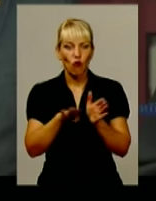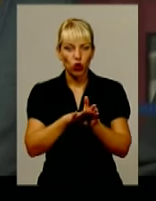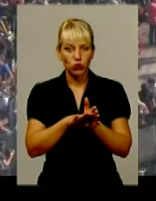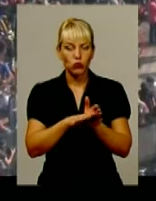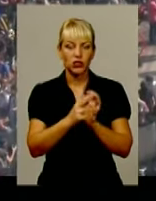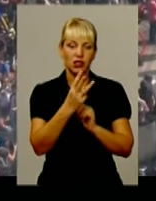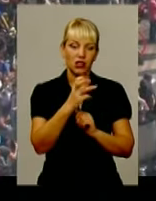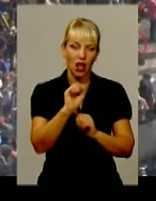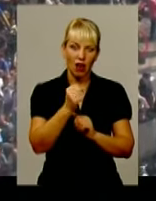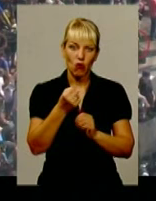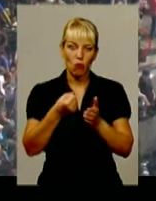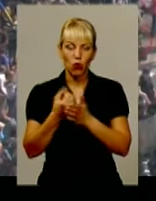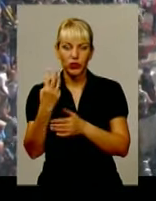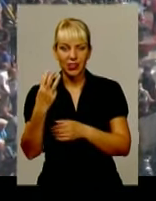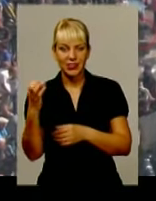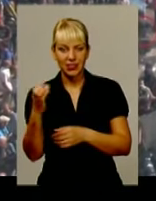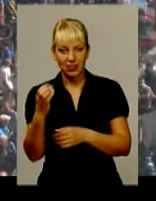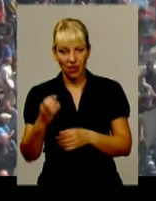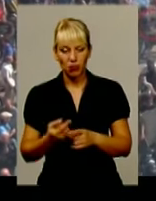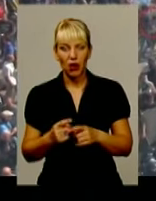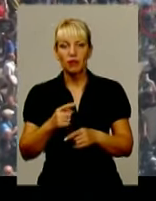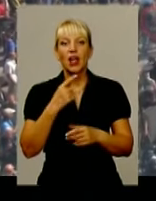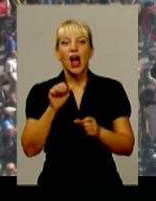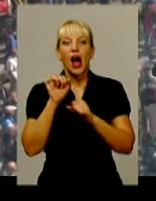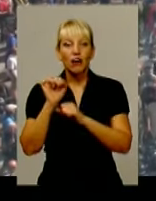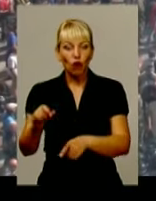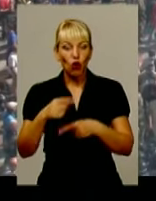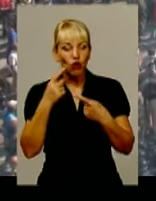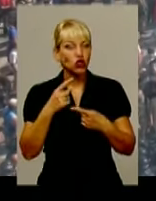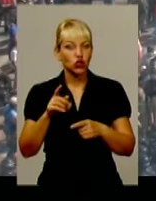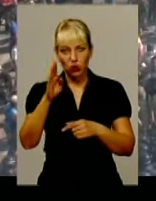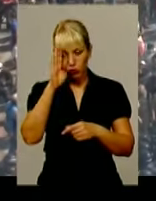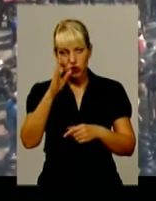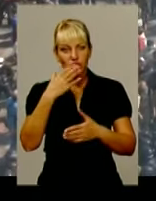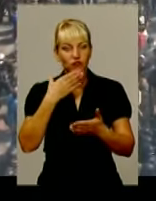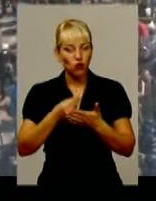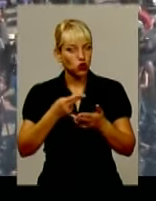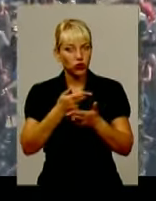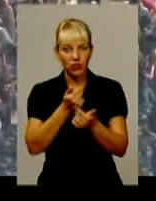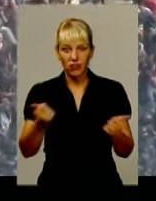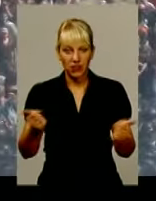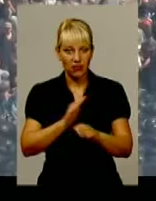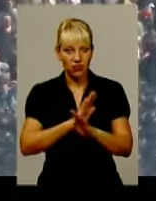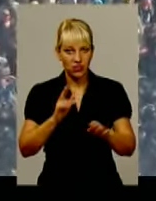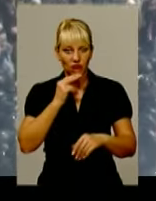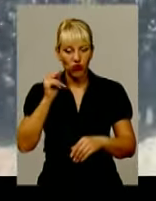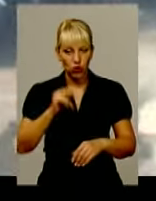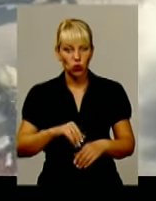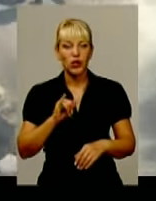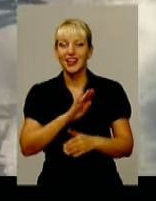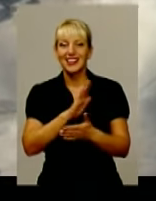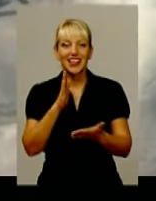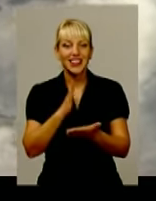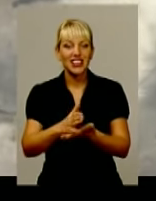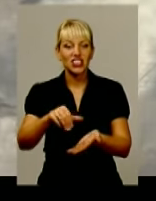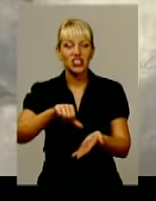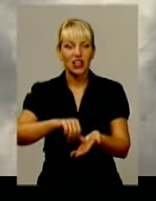сентября. Наразі адвокат стверджує, кам'янчанин Ігор Гуменюк своєї вини не визнає. А крім того, вже майже рік не є членом Всеукраїнського